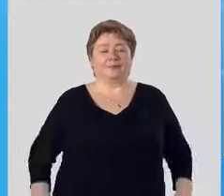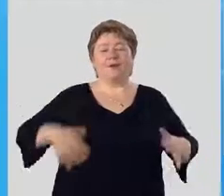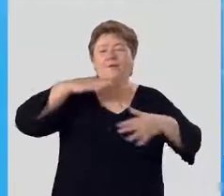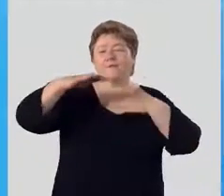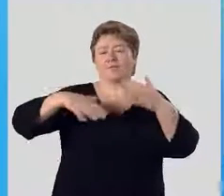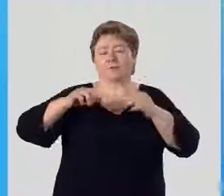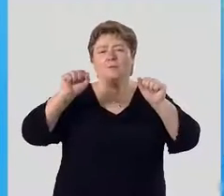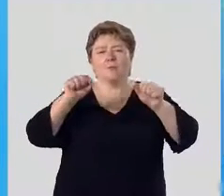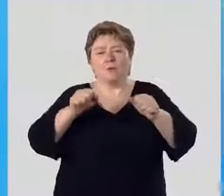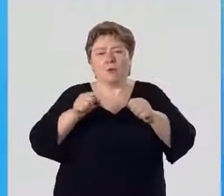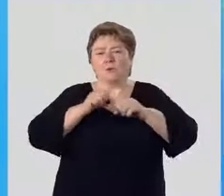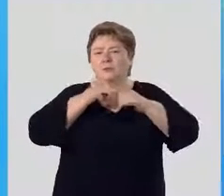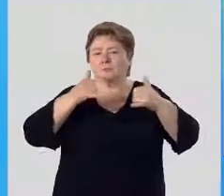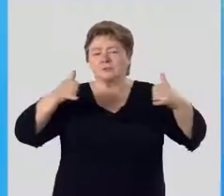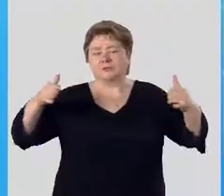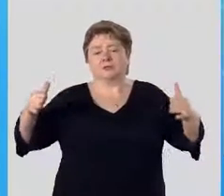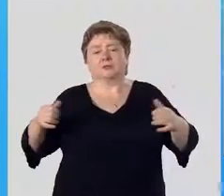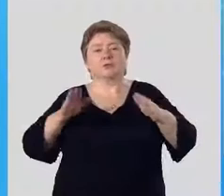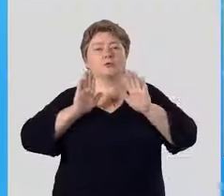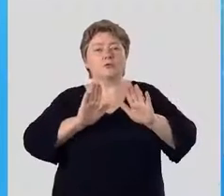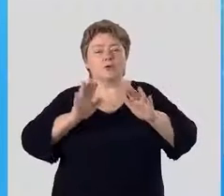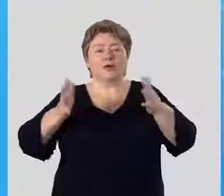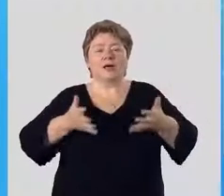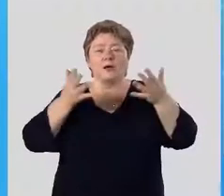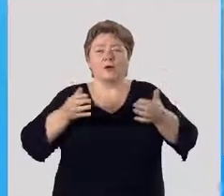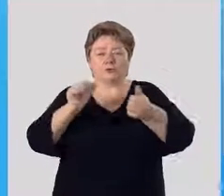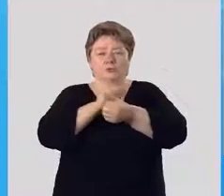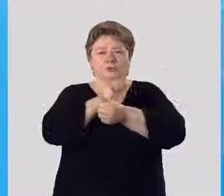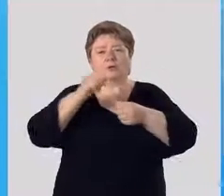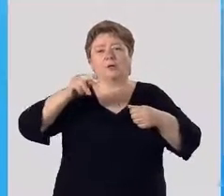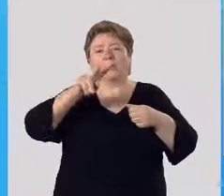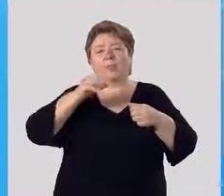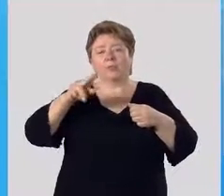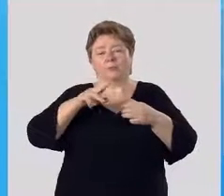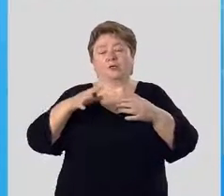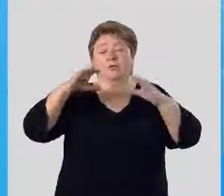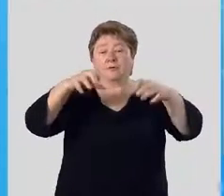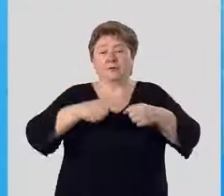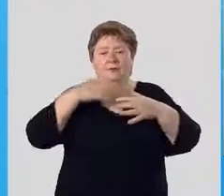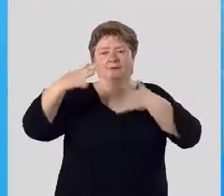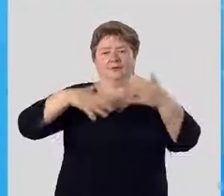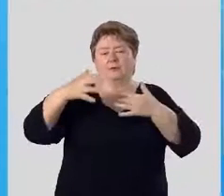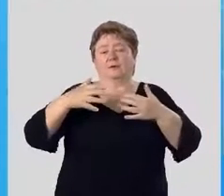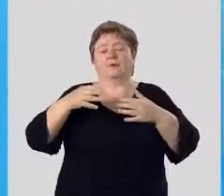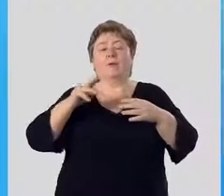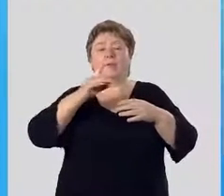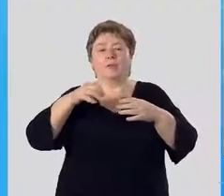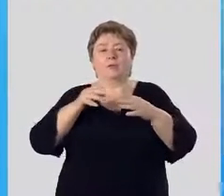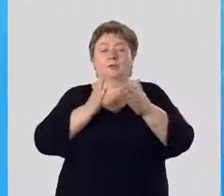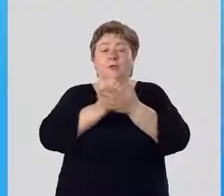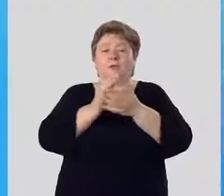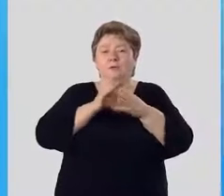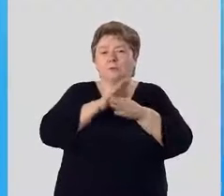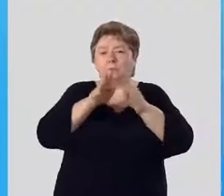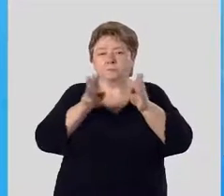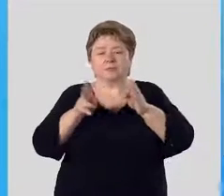Ветром могут распространяться только легкие сухие плоды. Для захвата ветра плоды имеют выросты.